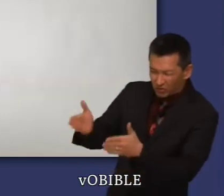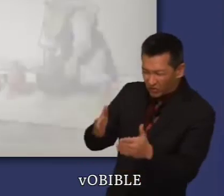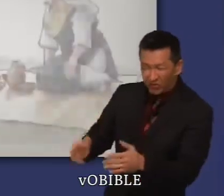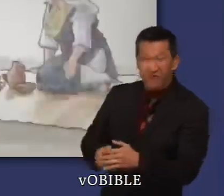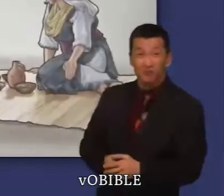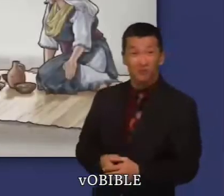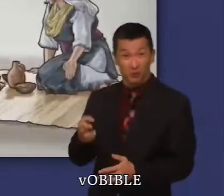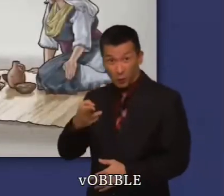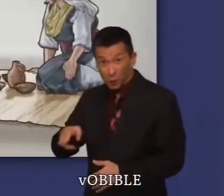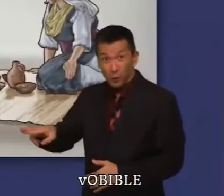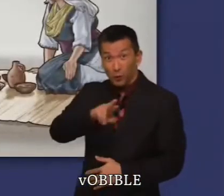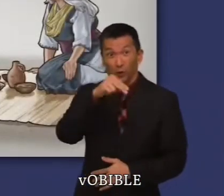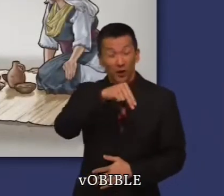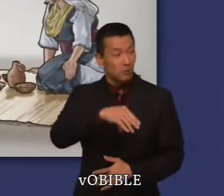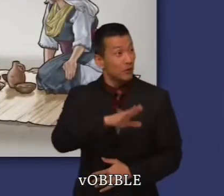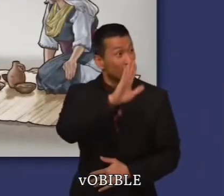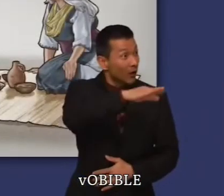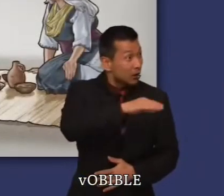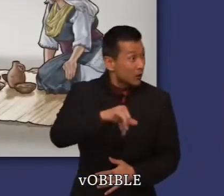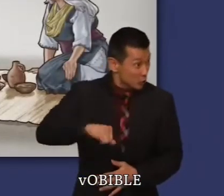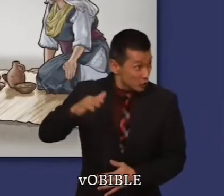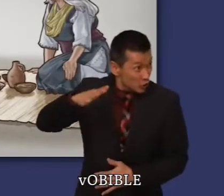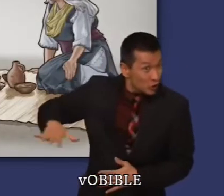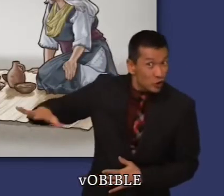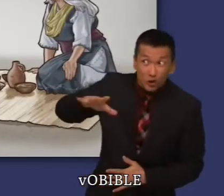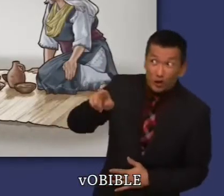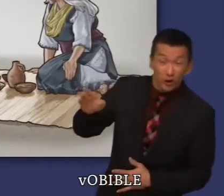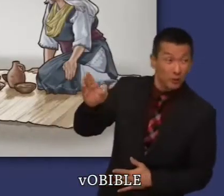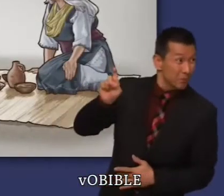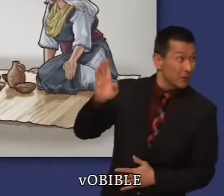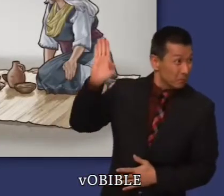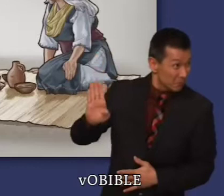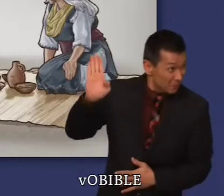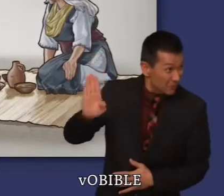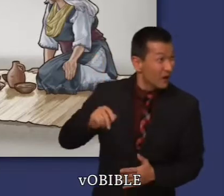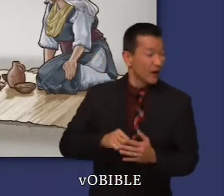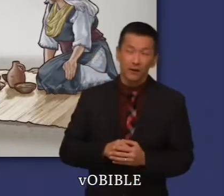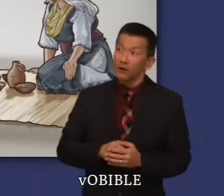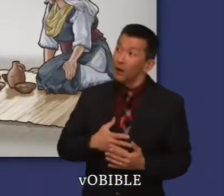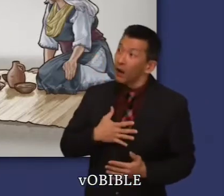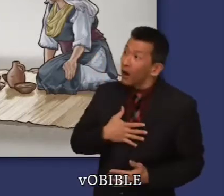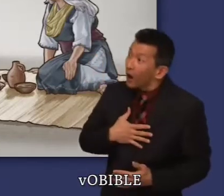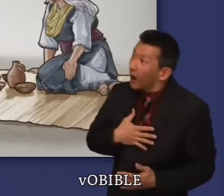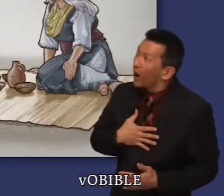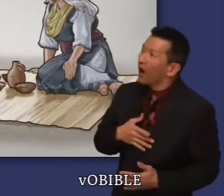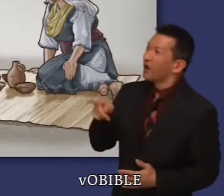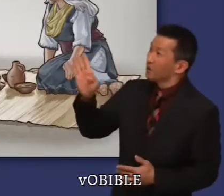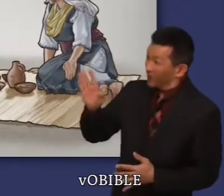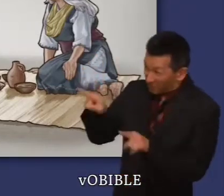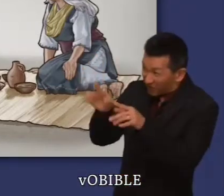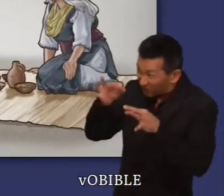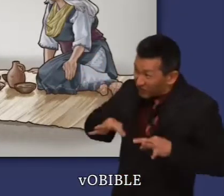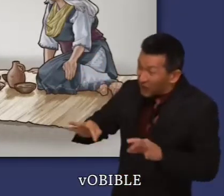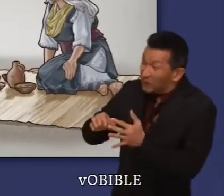Plus tard, quand Ruth raconte à Noémie qu'elle a glané dans les champs d'un homme qui s'appelle Boaz, Noémie lui dit « Cet homme